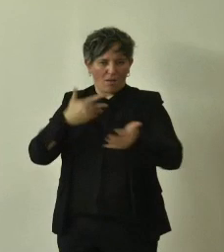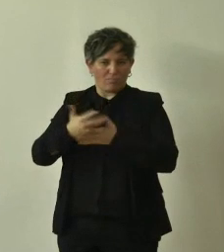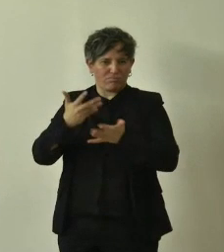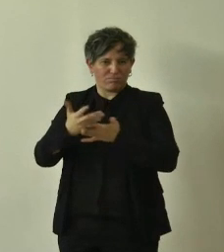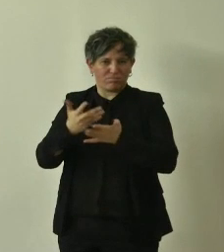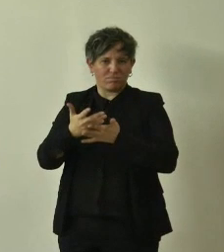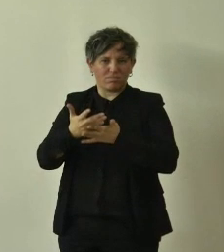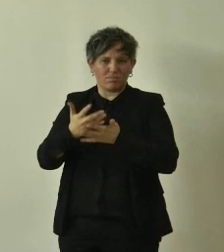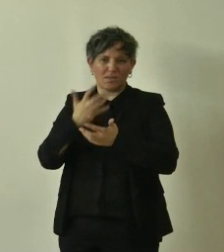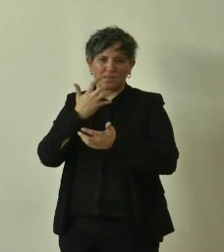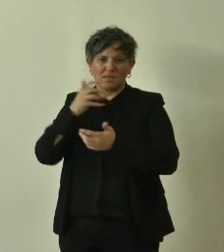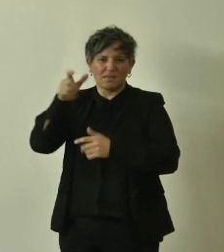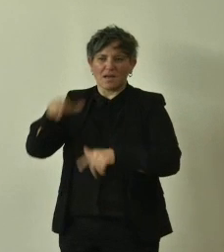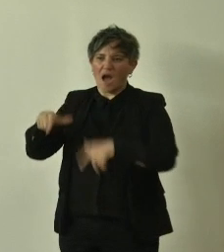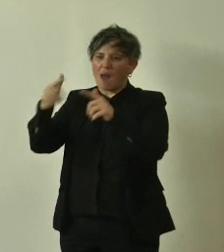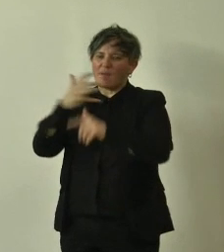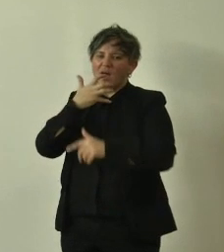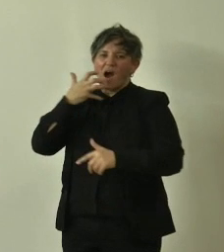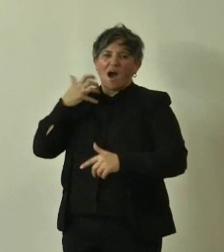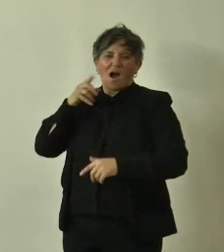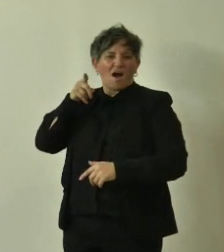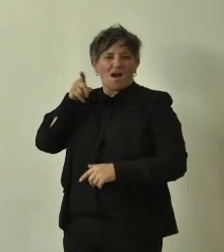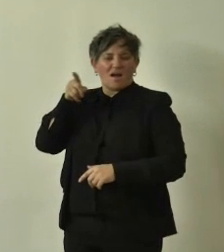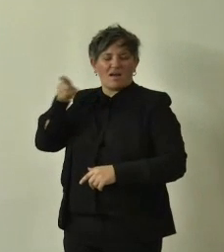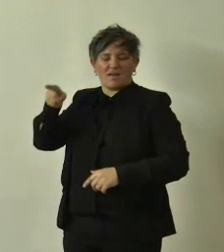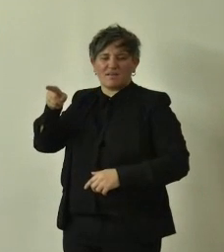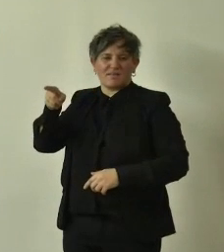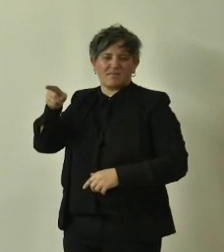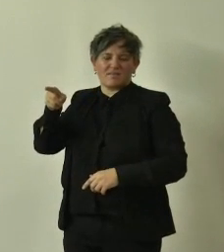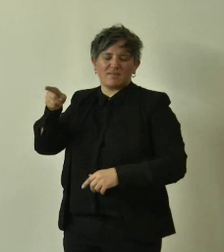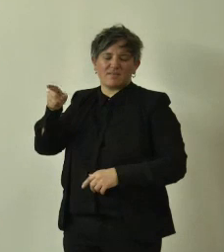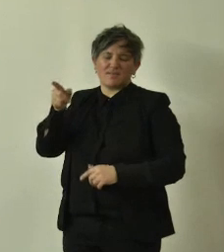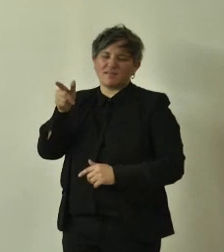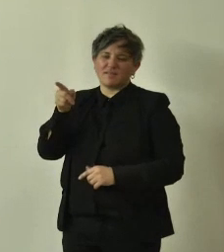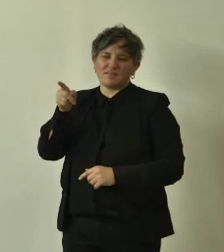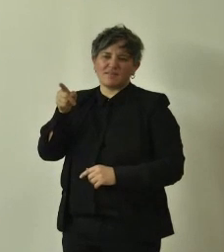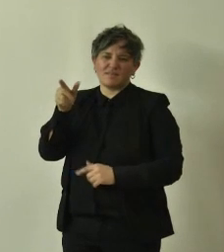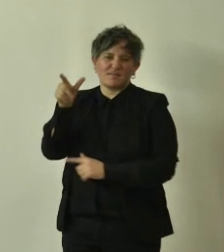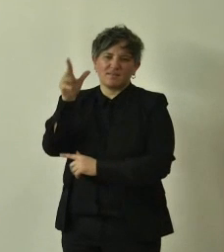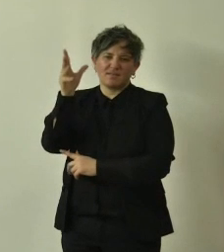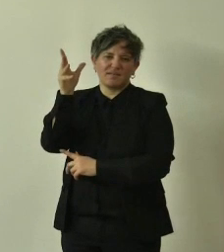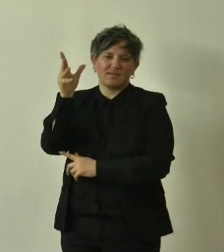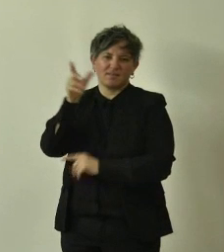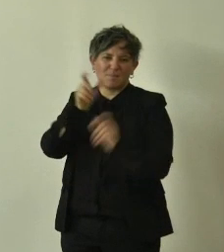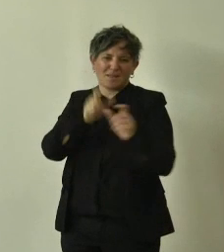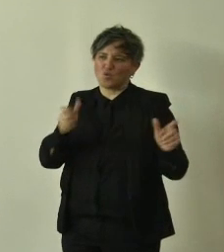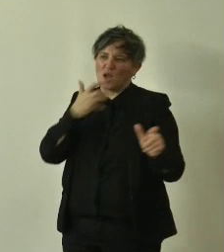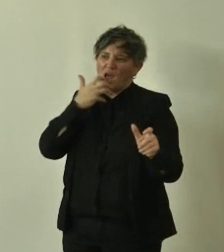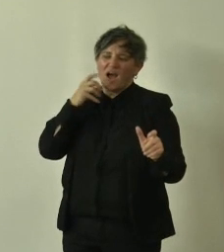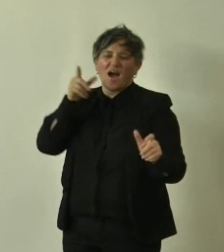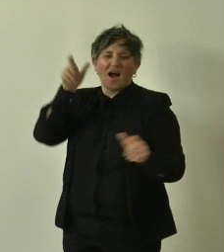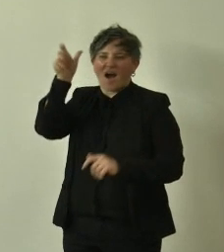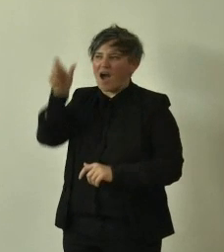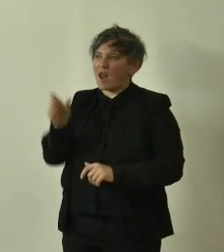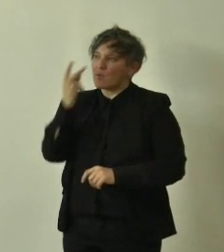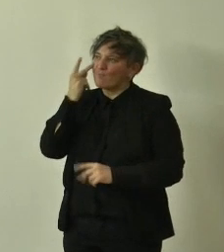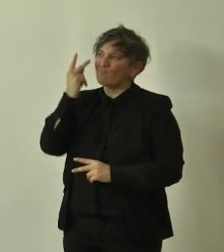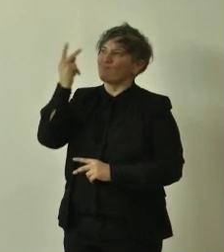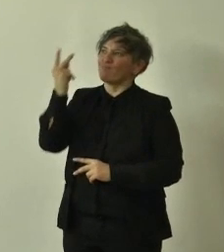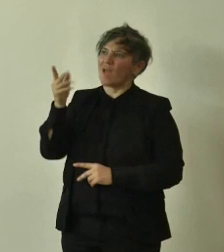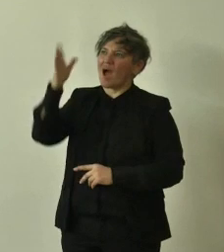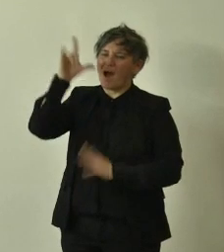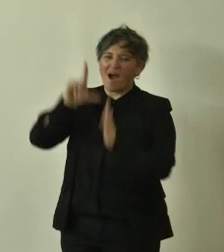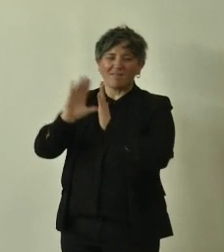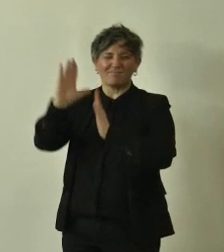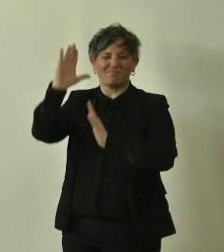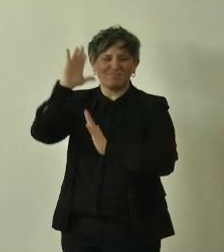c un'affezione particolare della comunità nei loro confronti che vede nell'albero la propria storia